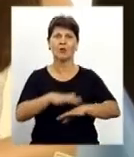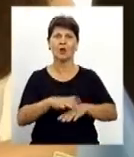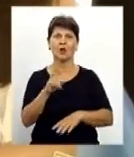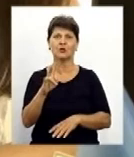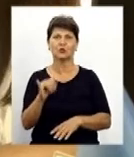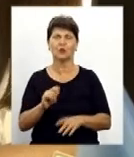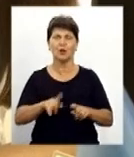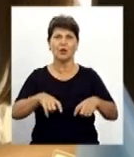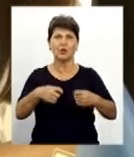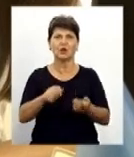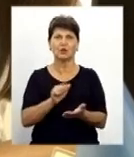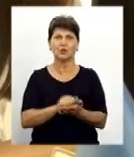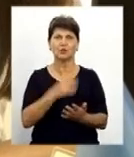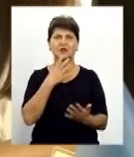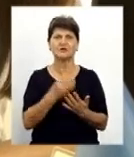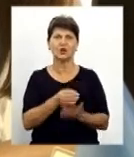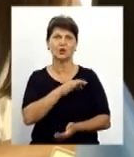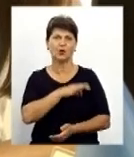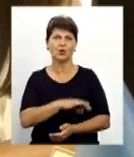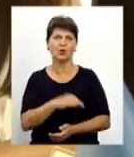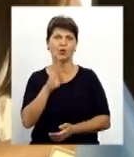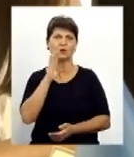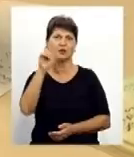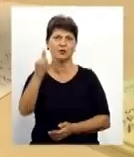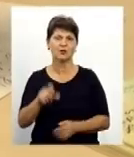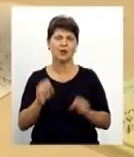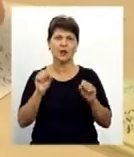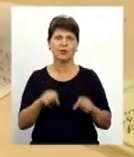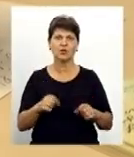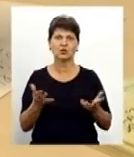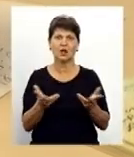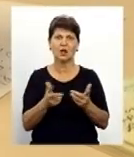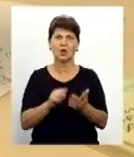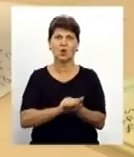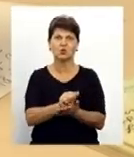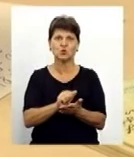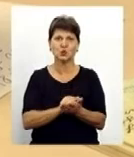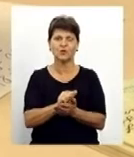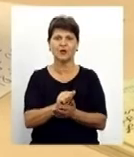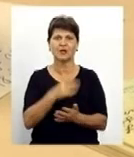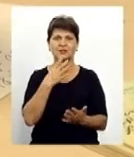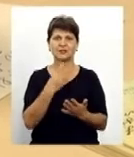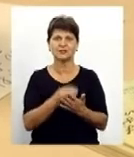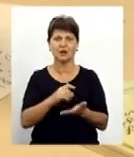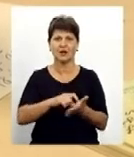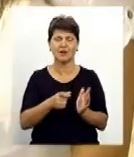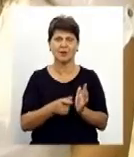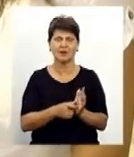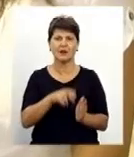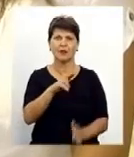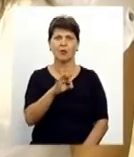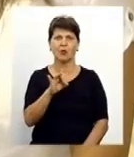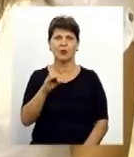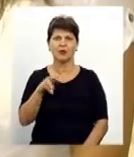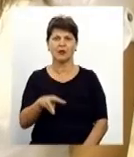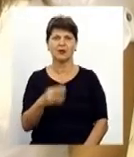подати документи про свої доходи, вона може роздрукувати даний документ з особистого кабінету, з веб-порталу з QR-кодом, і